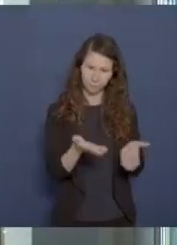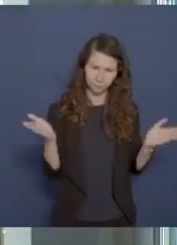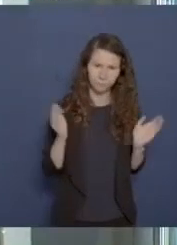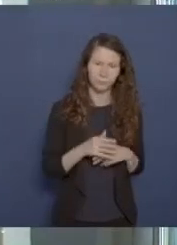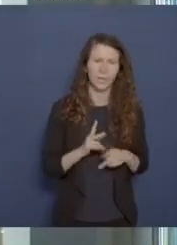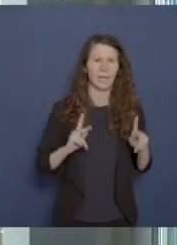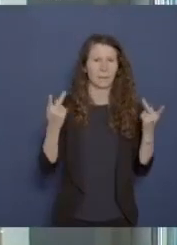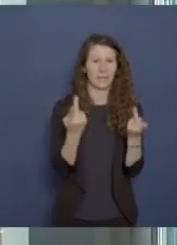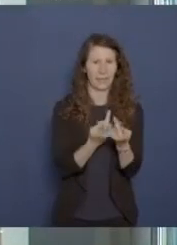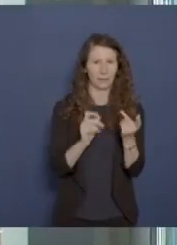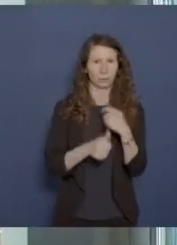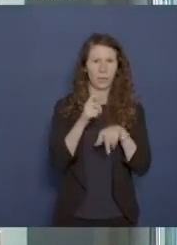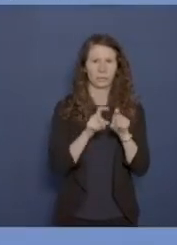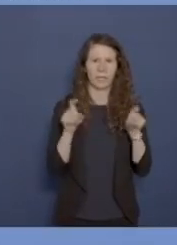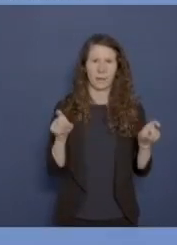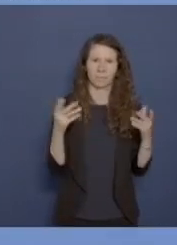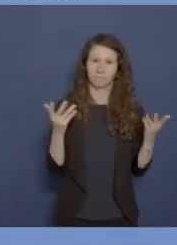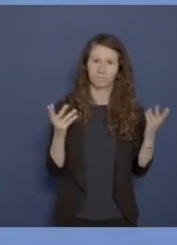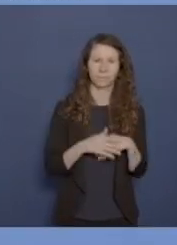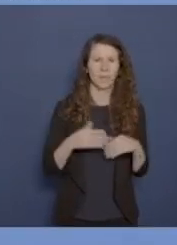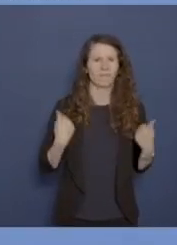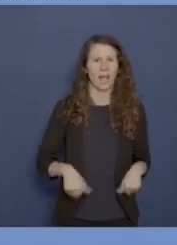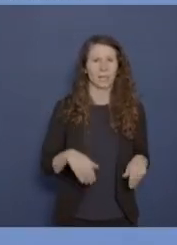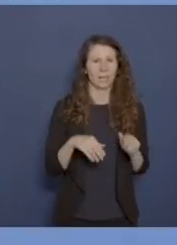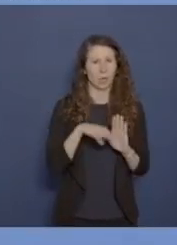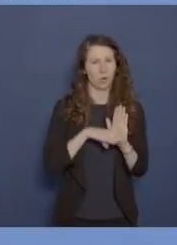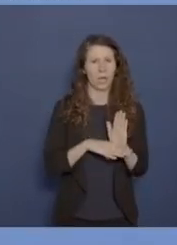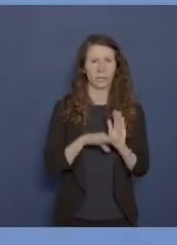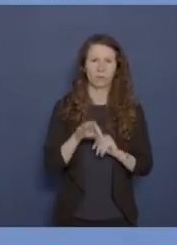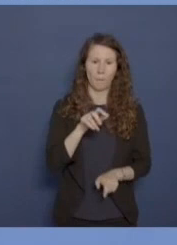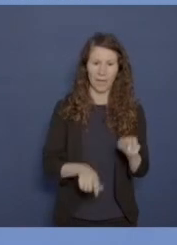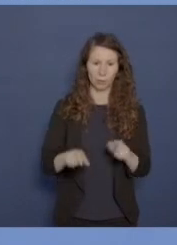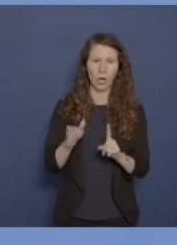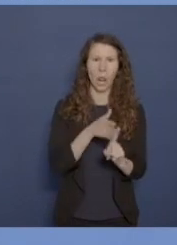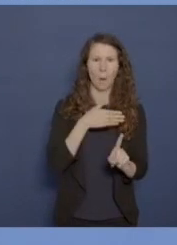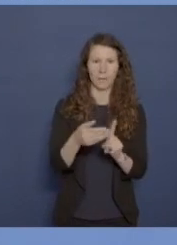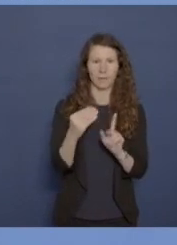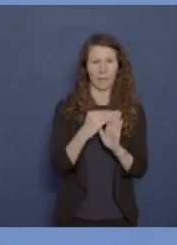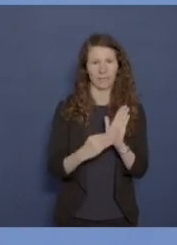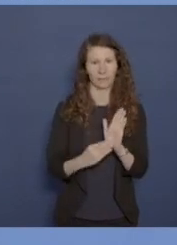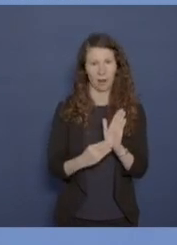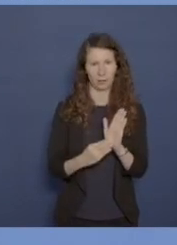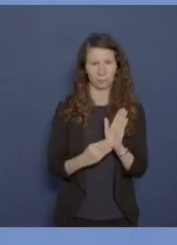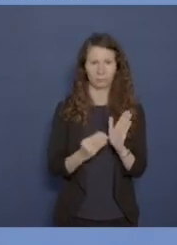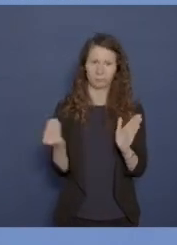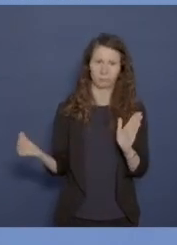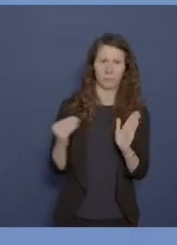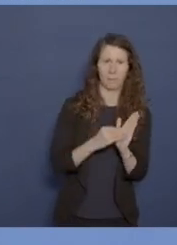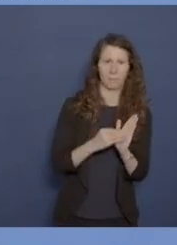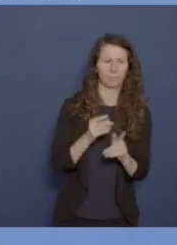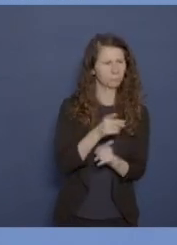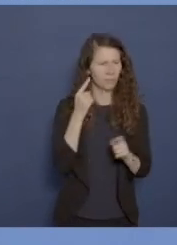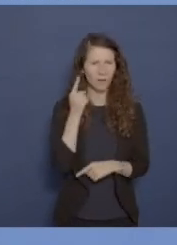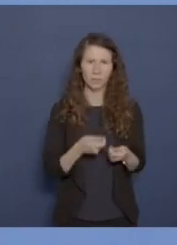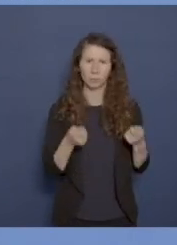Das Kabinett hat sich zuerst mit einem Verhaltenskodex für Personen beschäftigt, die im Lobbyregister eingetragen sind. Sie wissen,